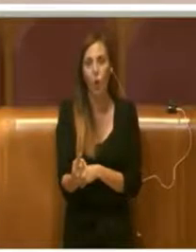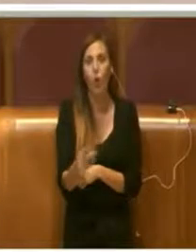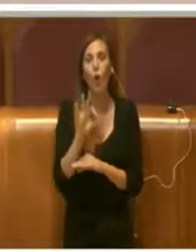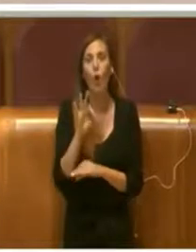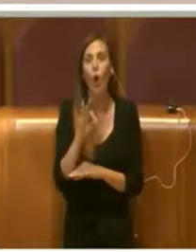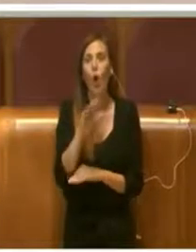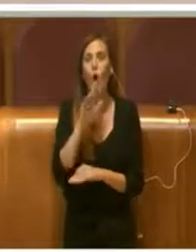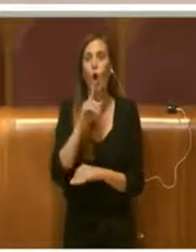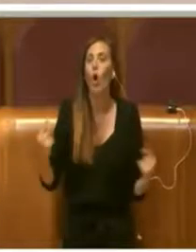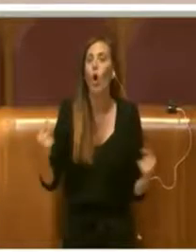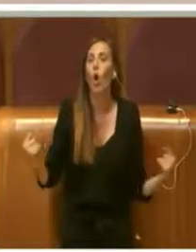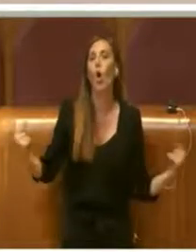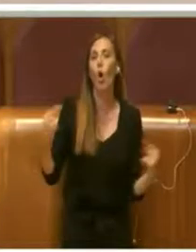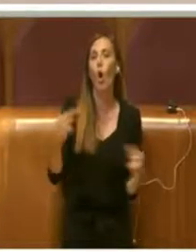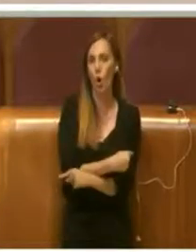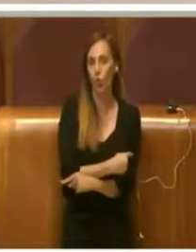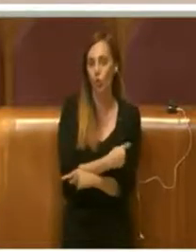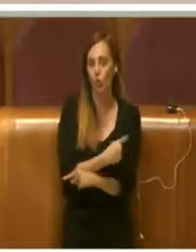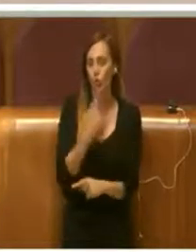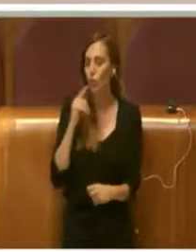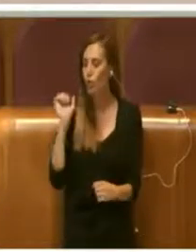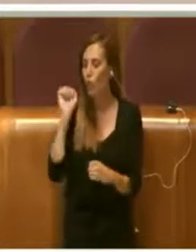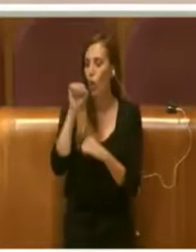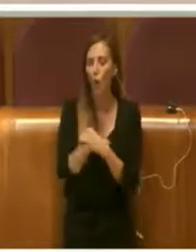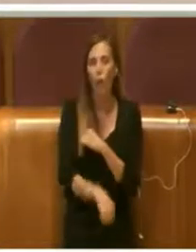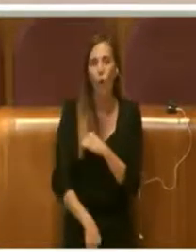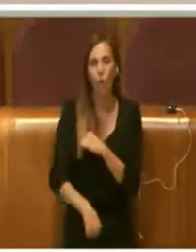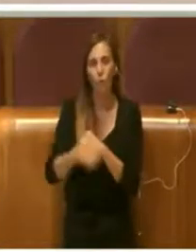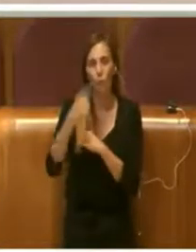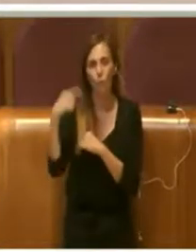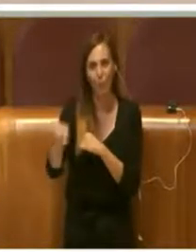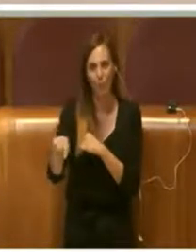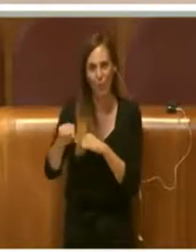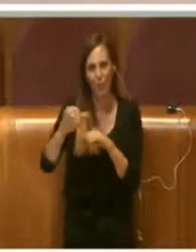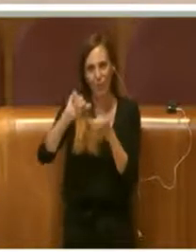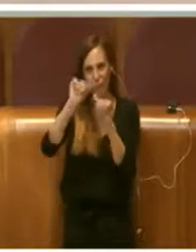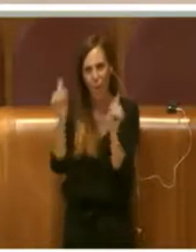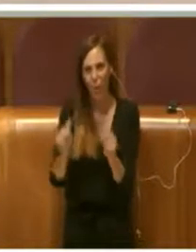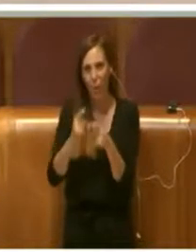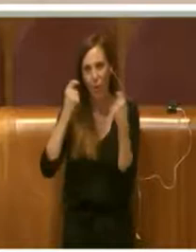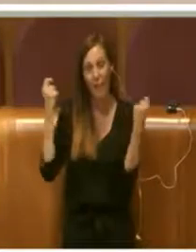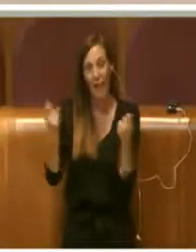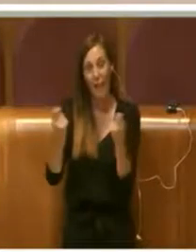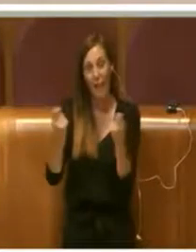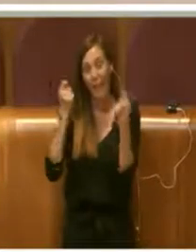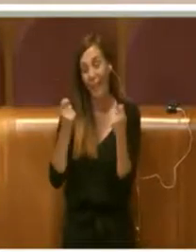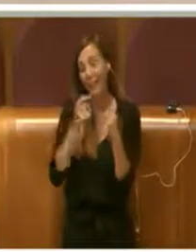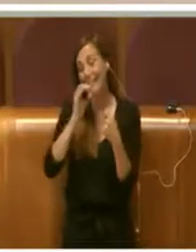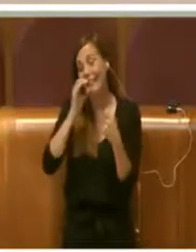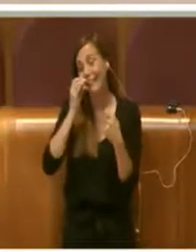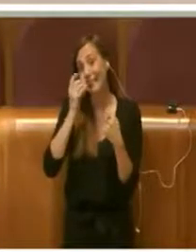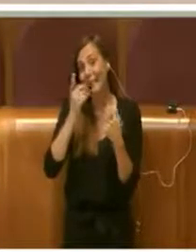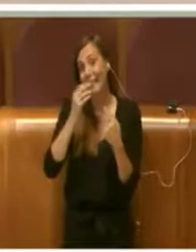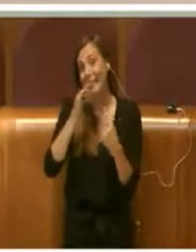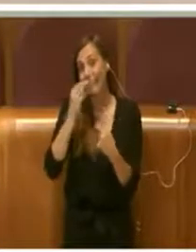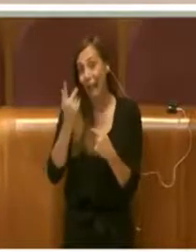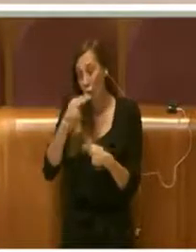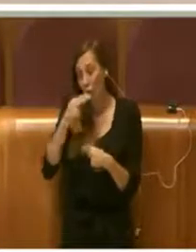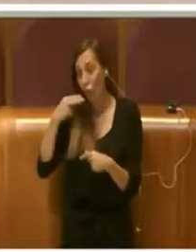contrarietà a questo tipo di eventi, se così possiamo definirli,